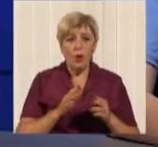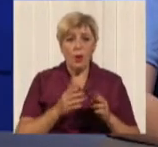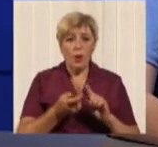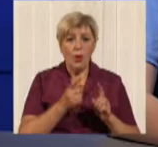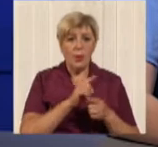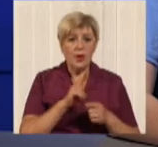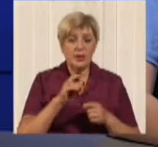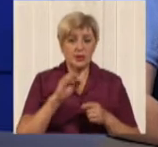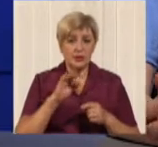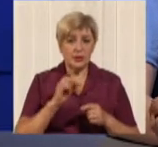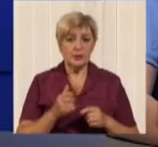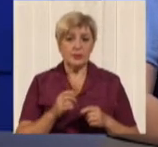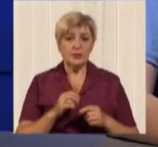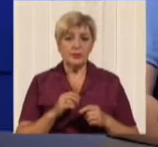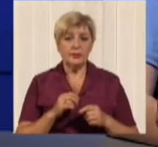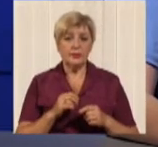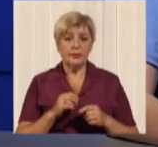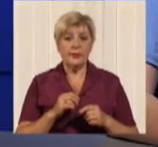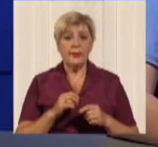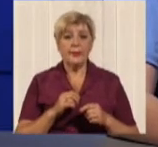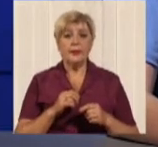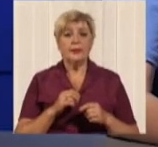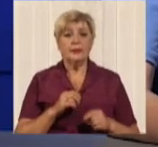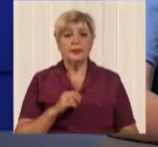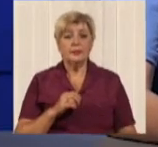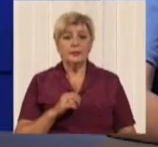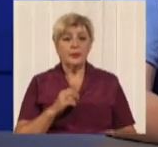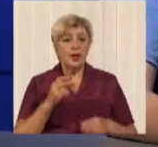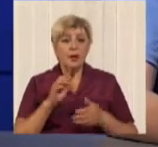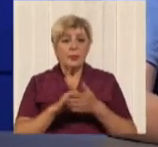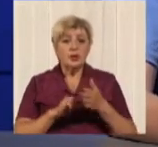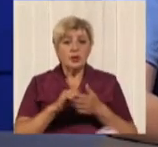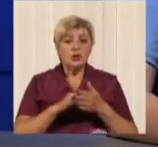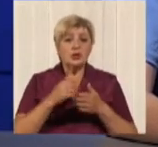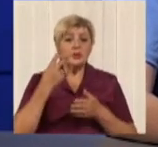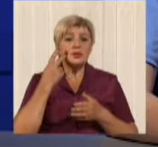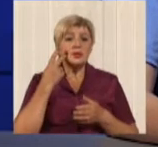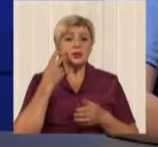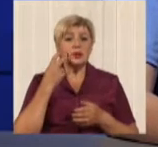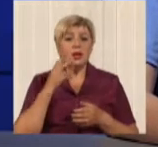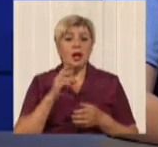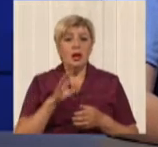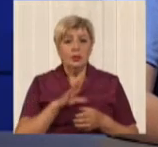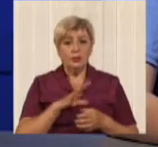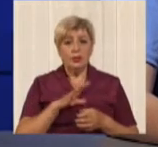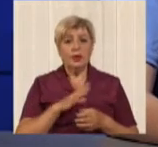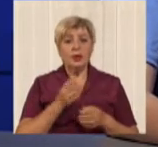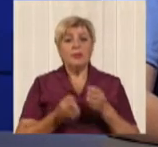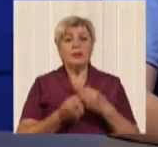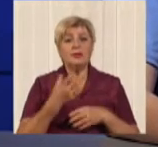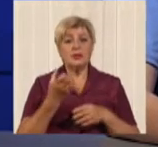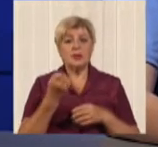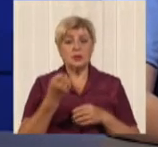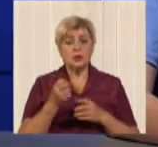пассажири. Чем в тому, що не було об'єктивних причин? Об'єктивні причини, вони, насправді, з'явилися ще в 2013 році. Тоді